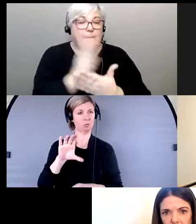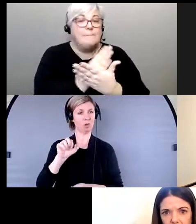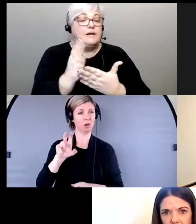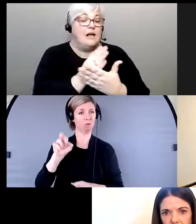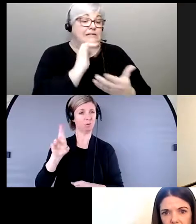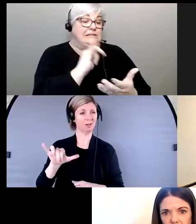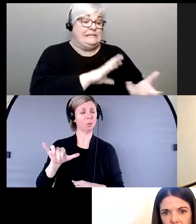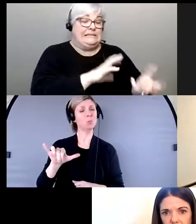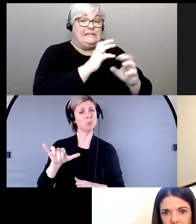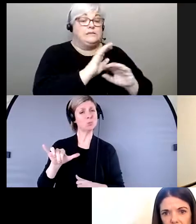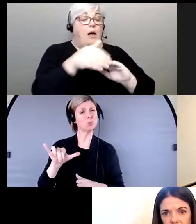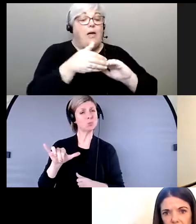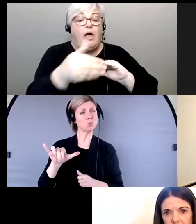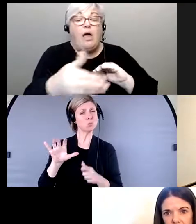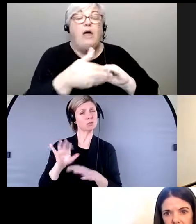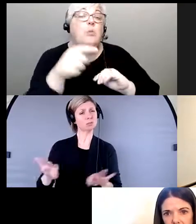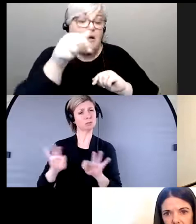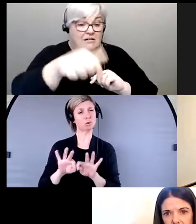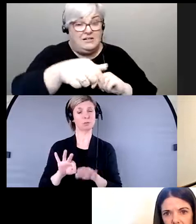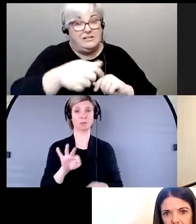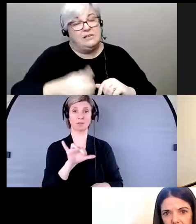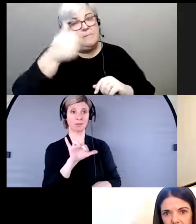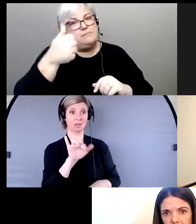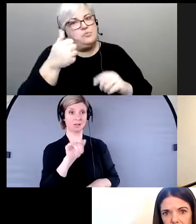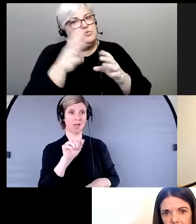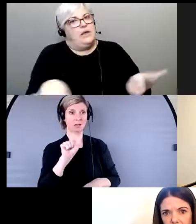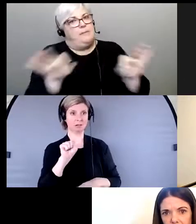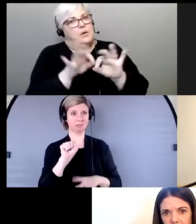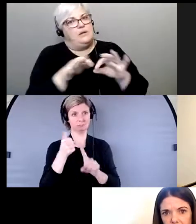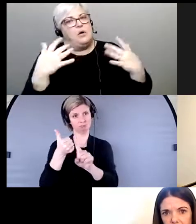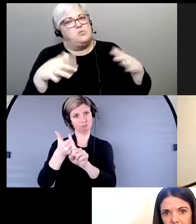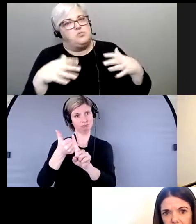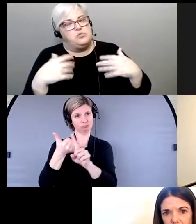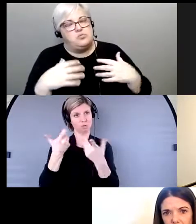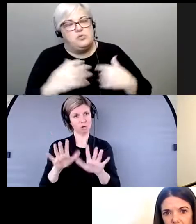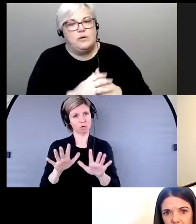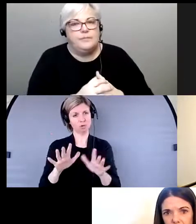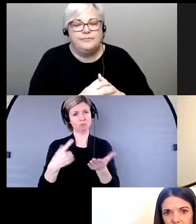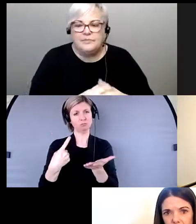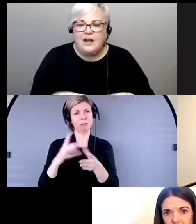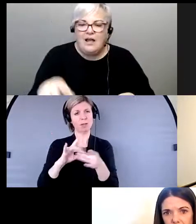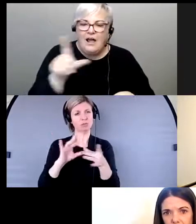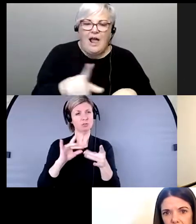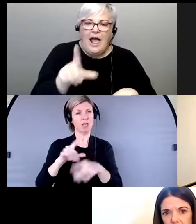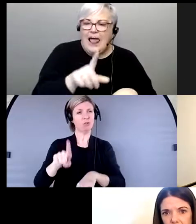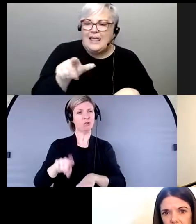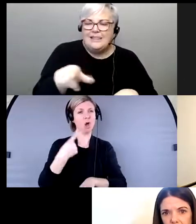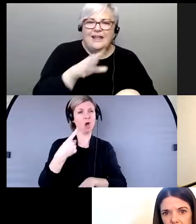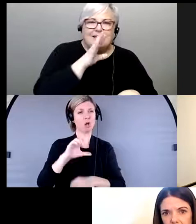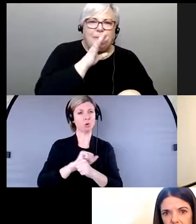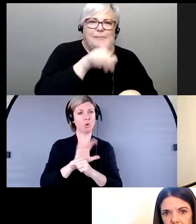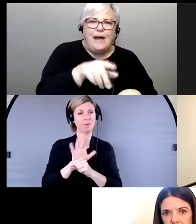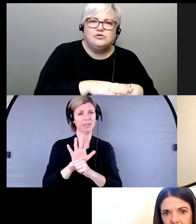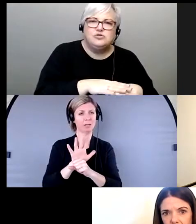-crise parce que c'est un des éléments les plus critiques. Yaz mentionnait l'impact de la COVID-19 et